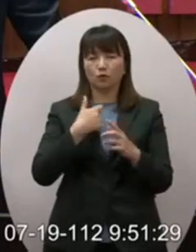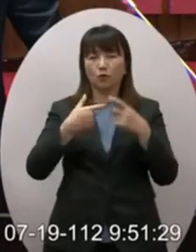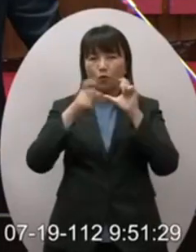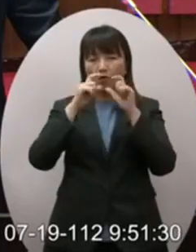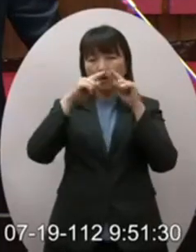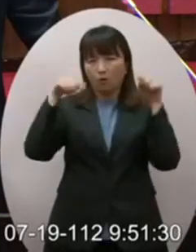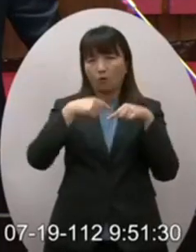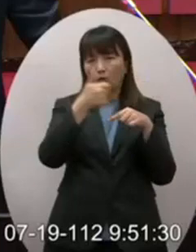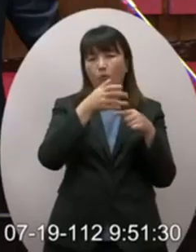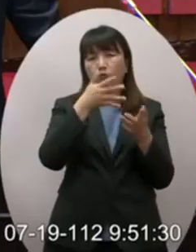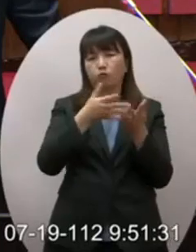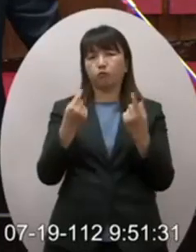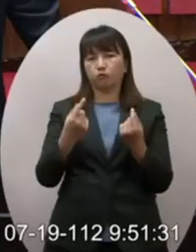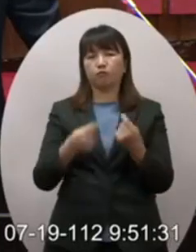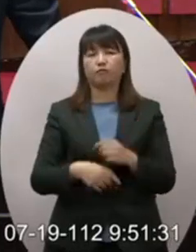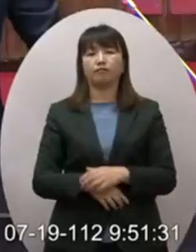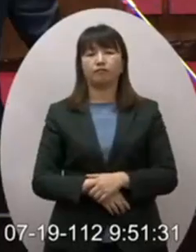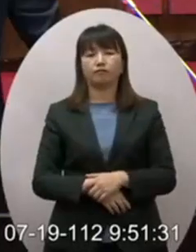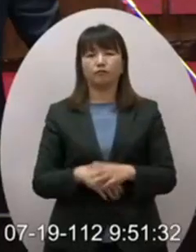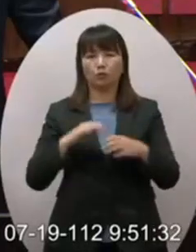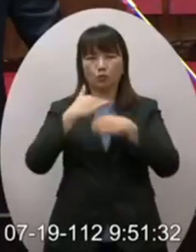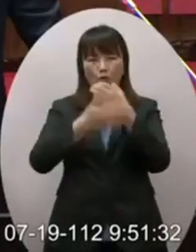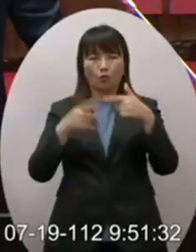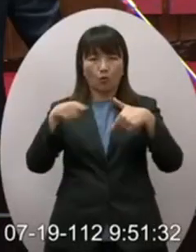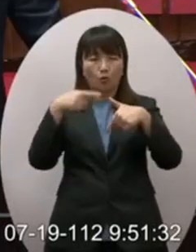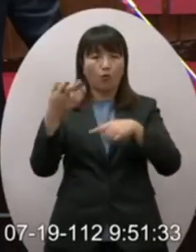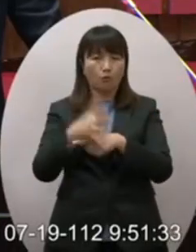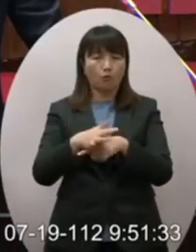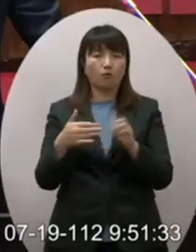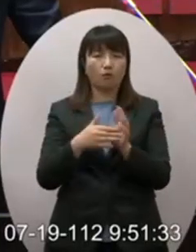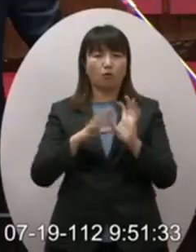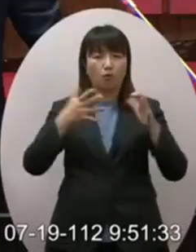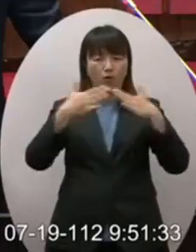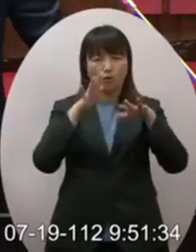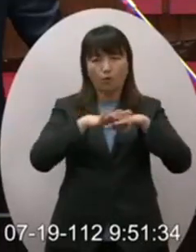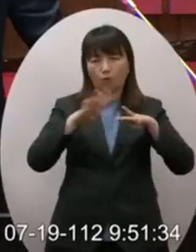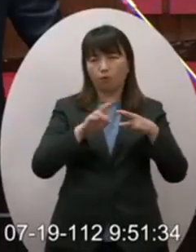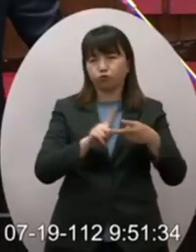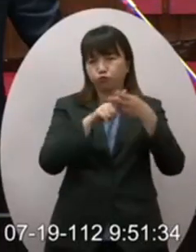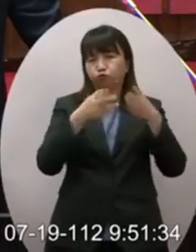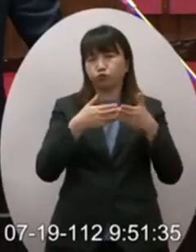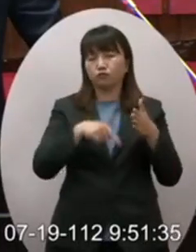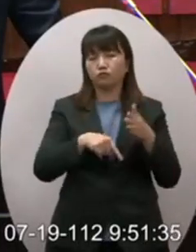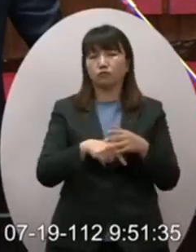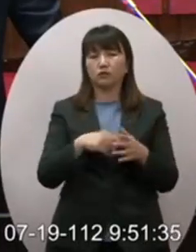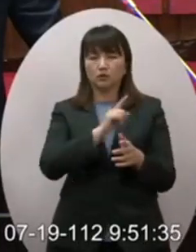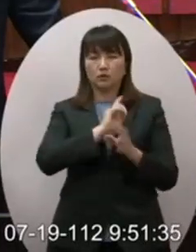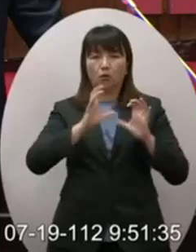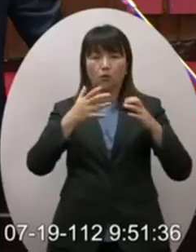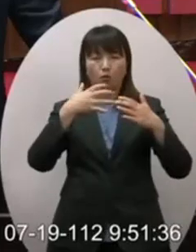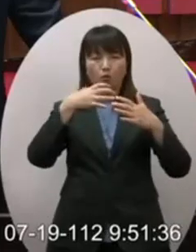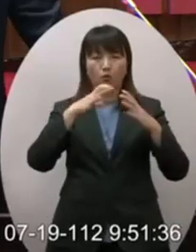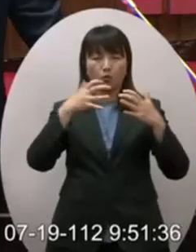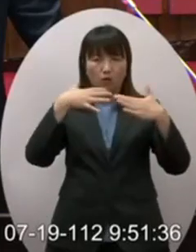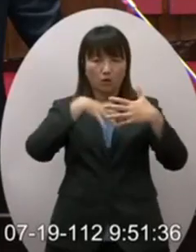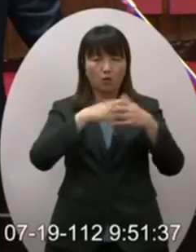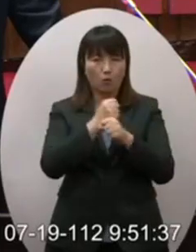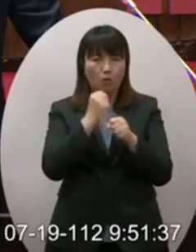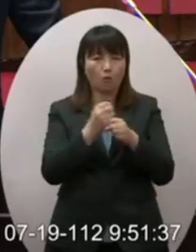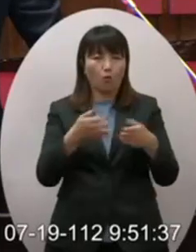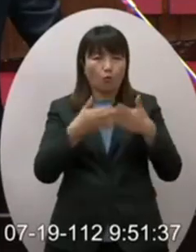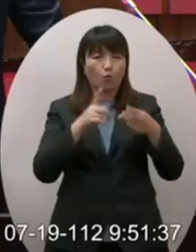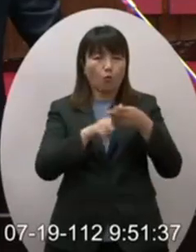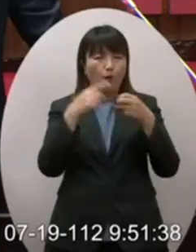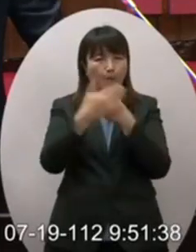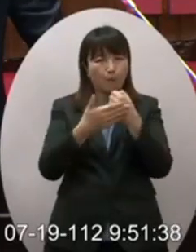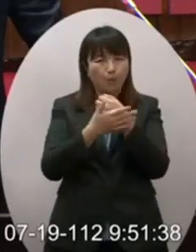回到張中華我所講的全球化以死啊我國家安全是最重要的啊我自己國內的就業是最重要